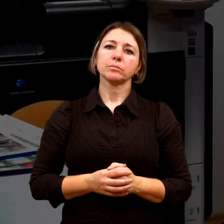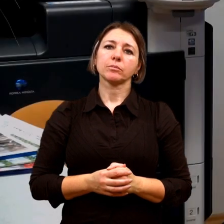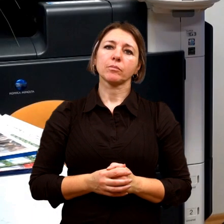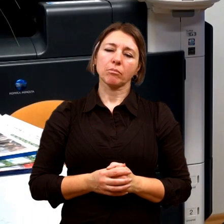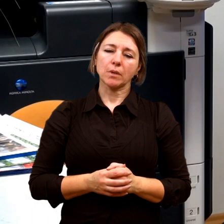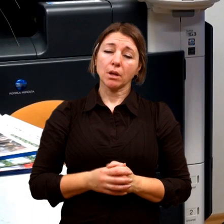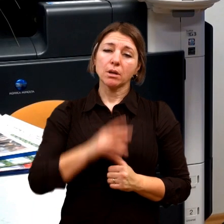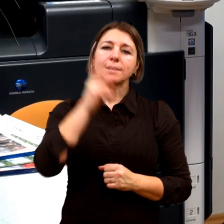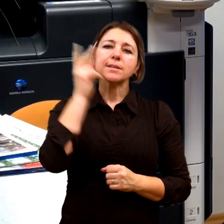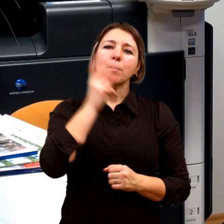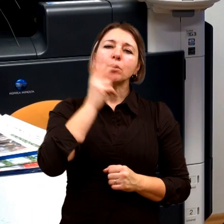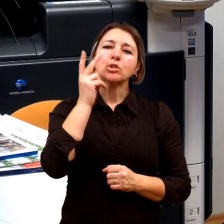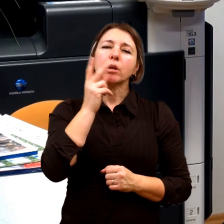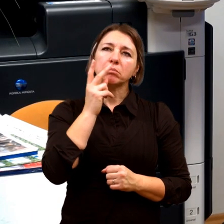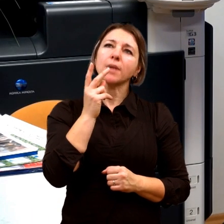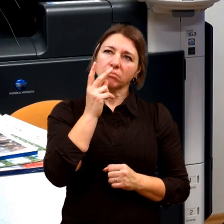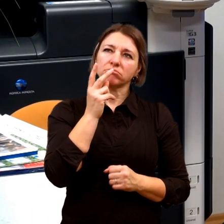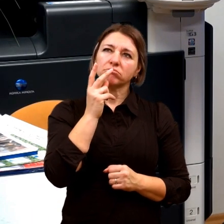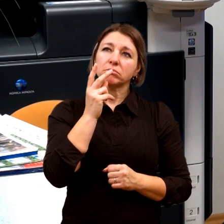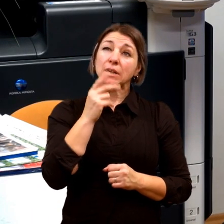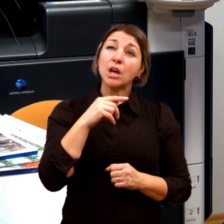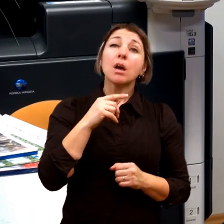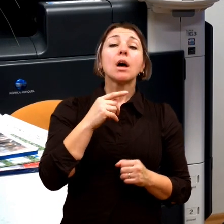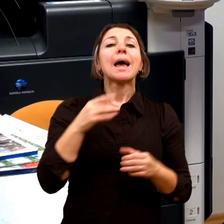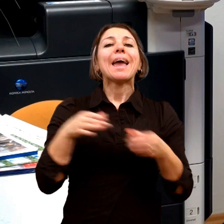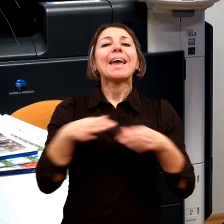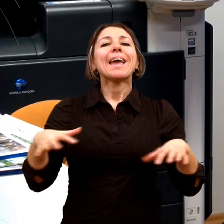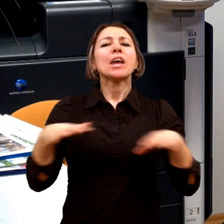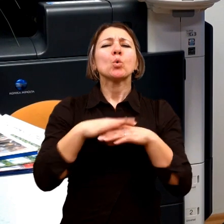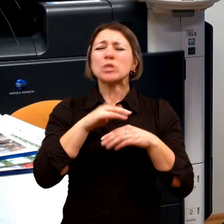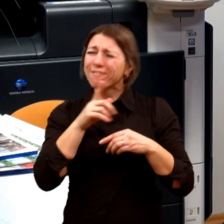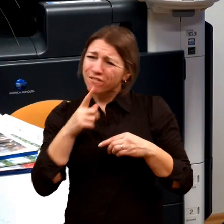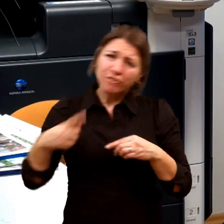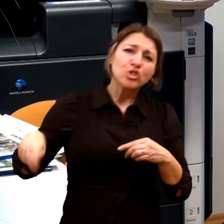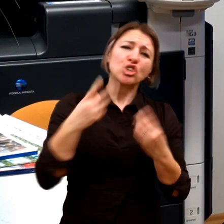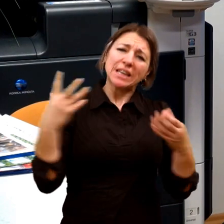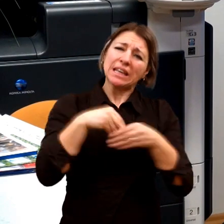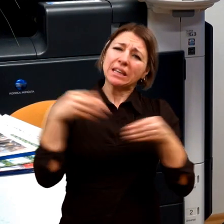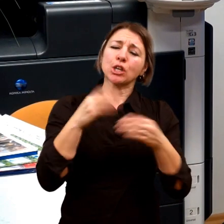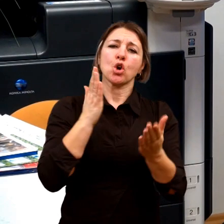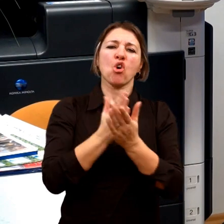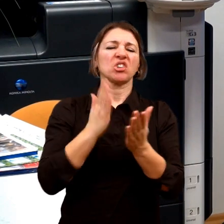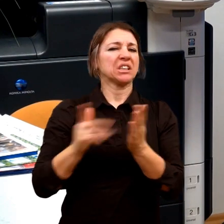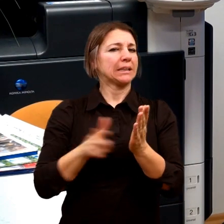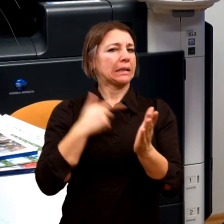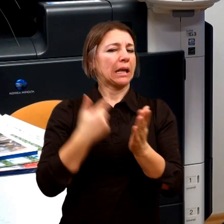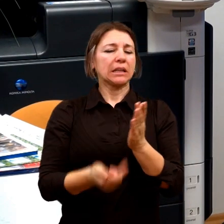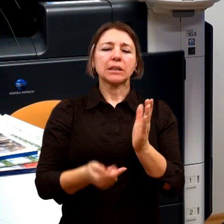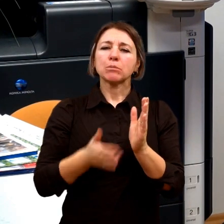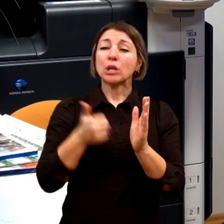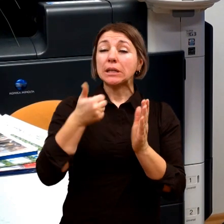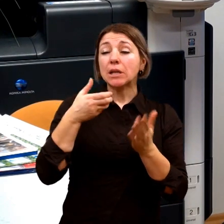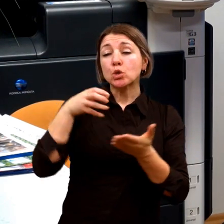Umím si představit jednu skupinu, kterou i já vnímám jako velmi složitou, a to jsou děti s mentálním